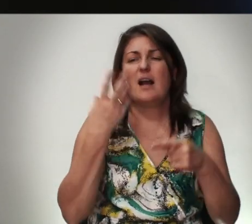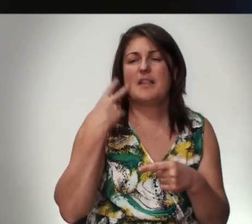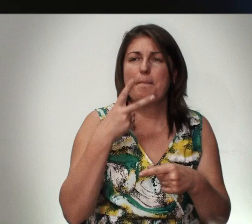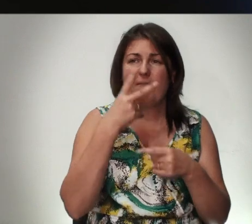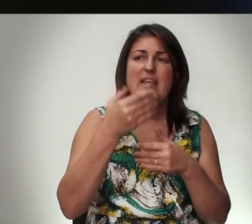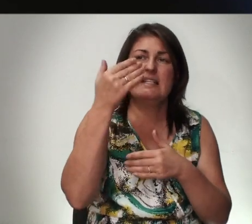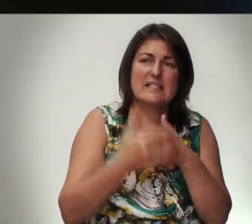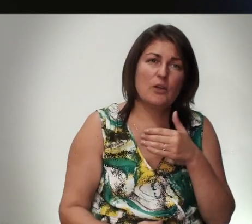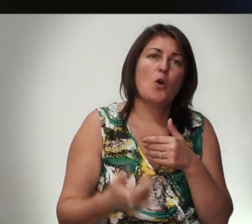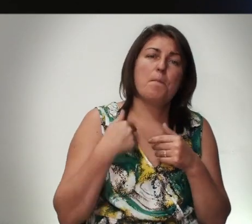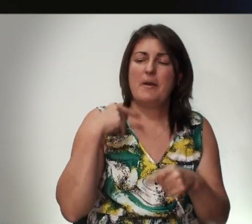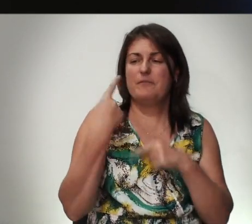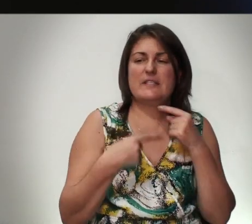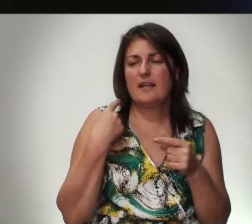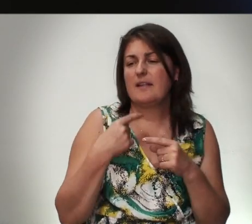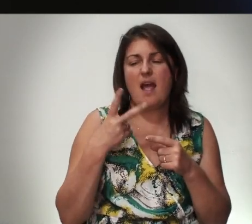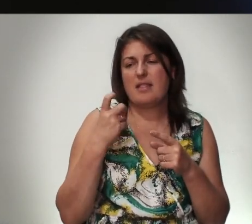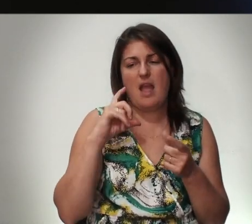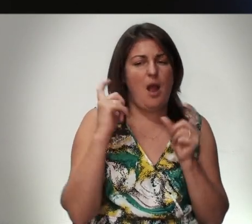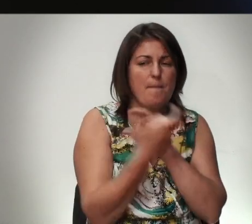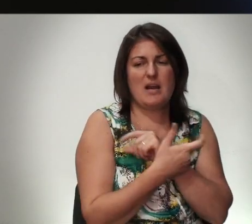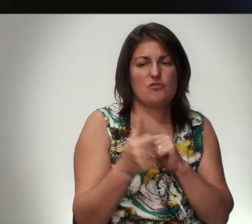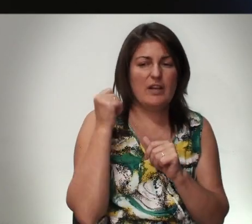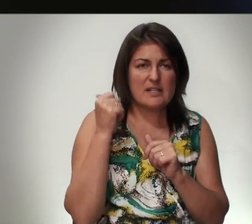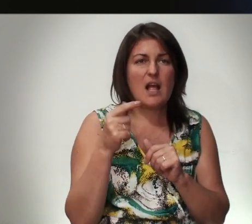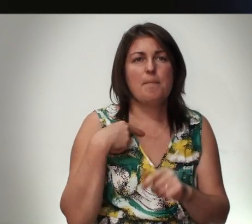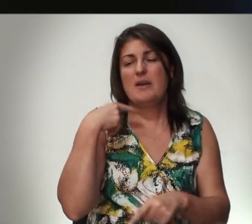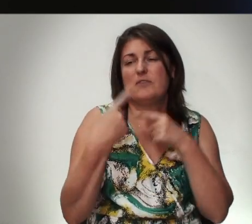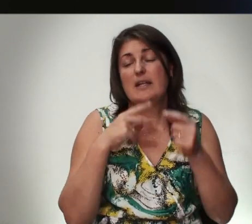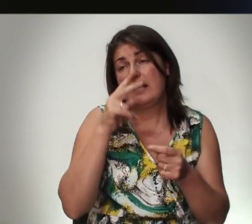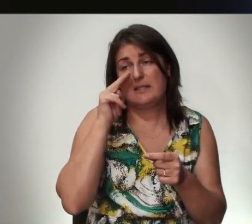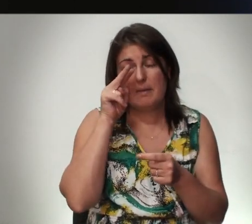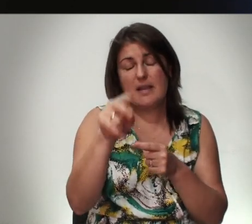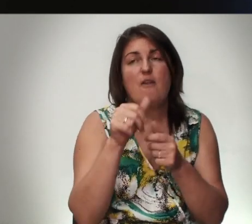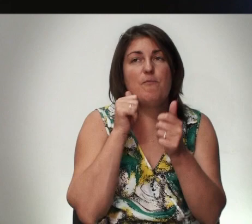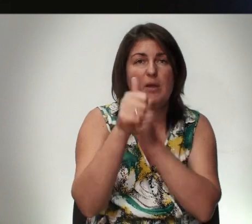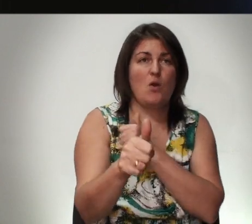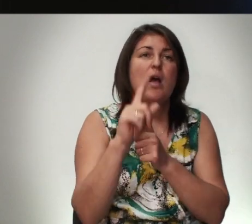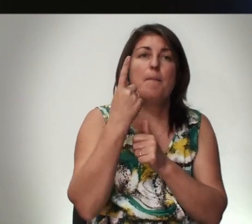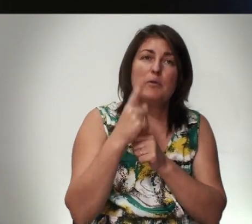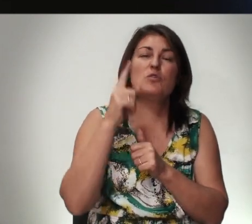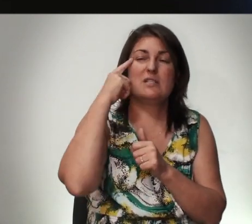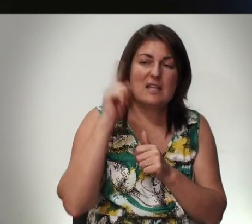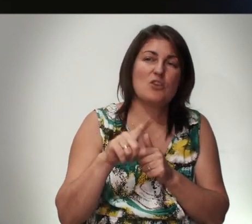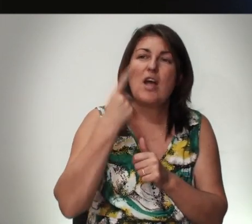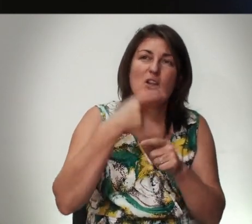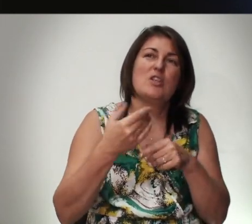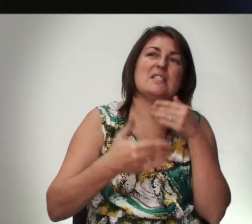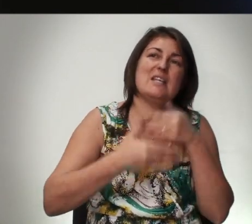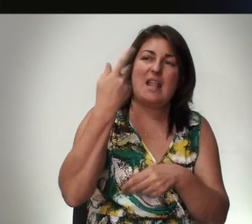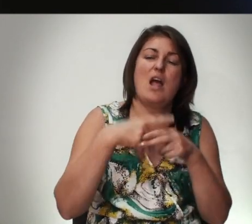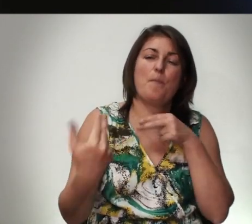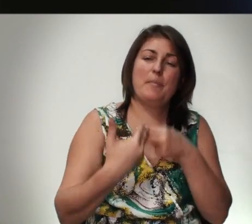Видели Стену Мы Всегда Не Оборачивались Назад Мы Всегда Смотрели Вперед Потому Что Знаем Это Стена Это